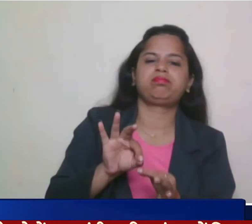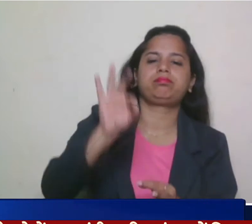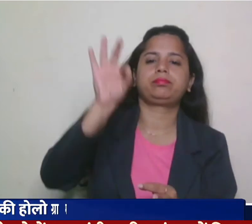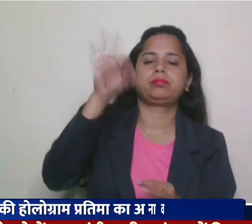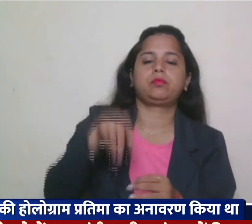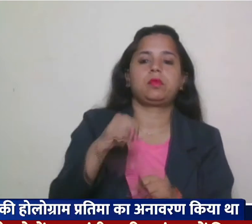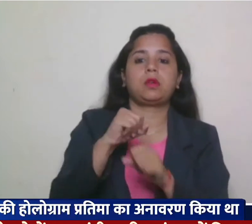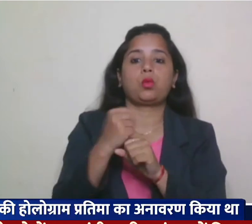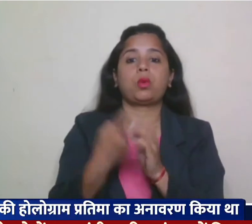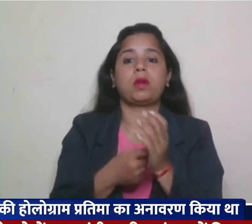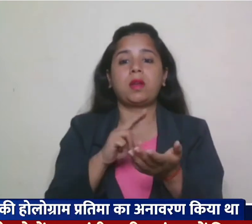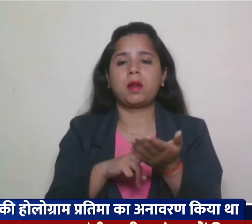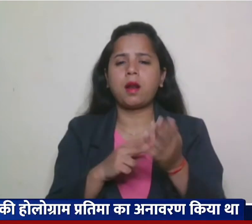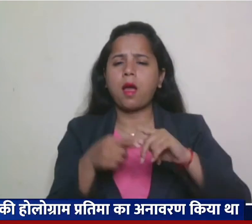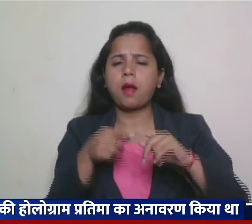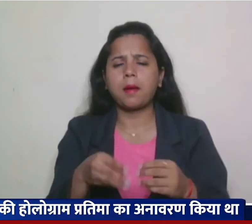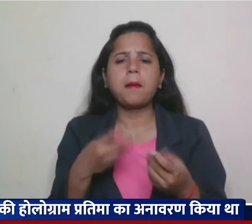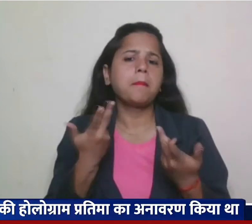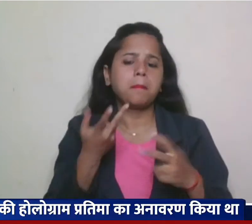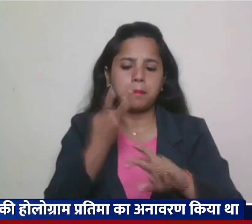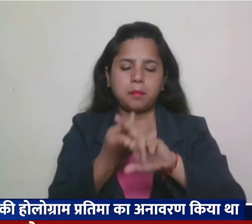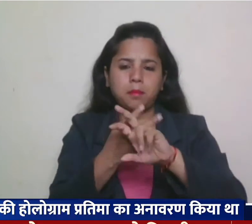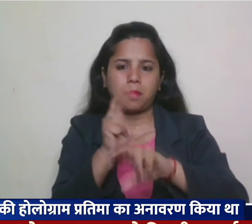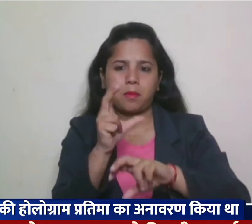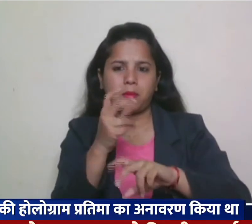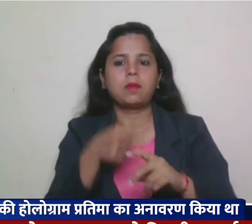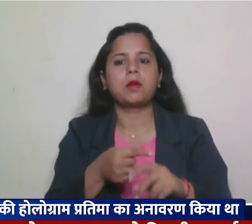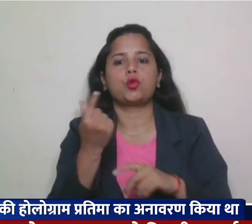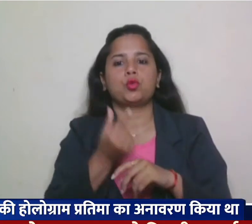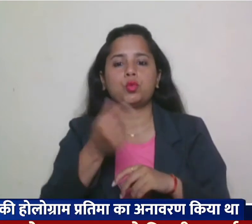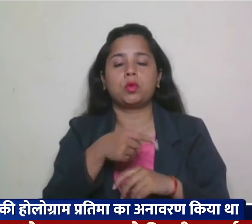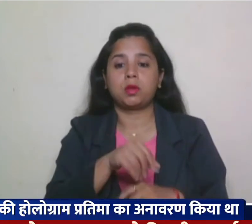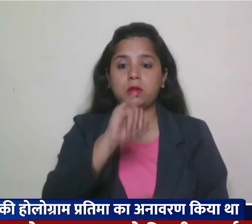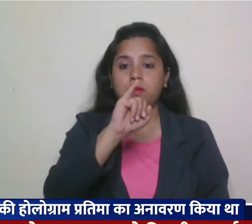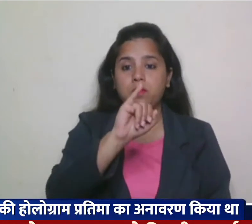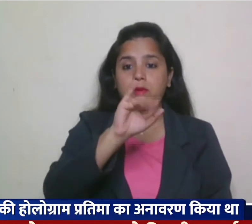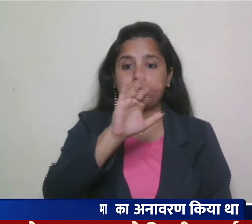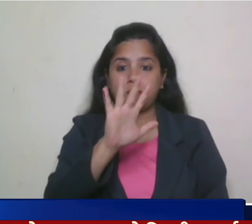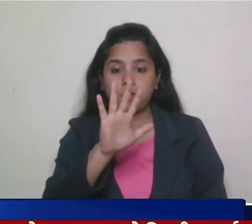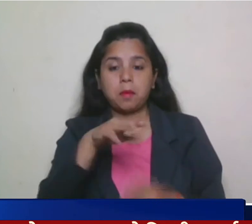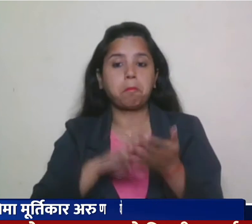पत्थर से उकेर आ गया और इसका वजन 65 मेट्रिक टन है